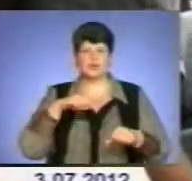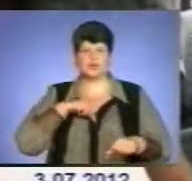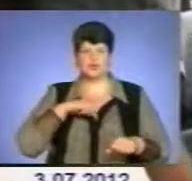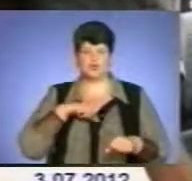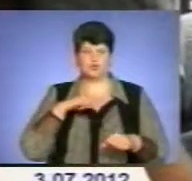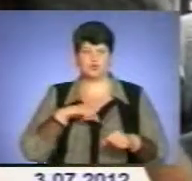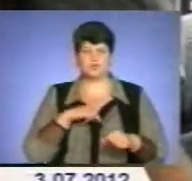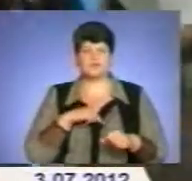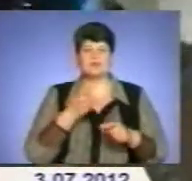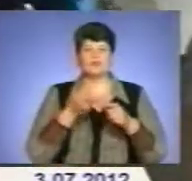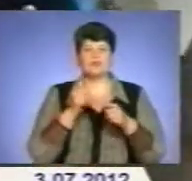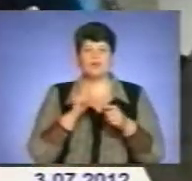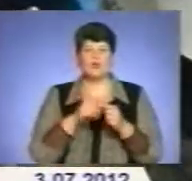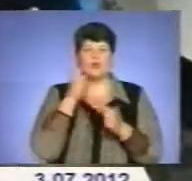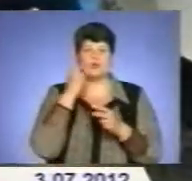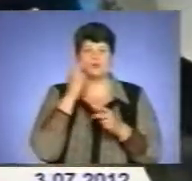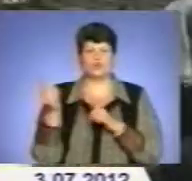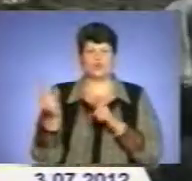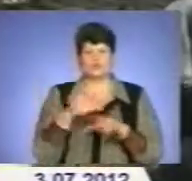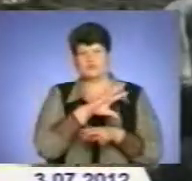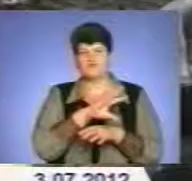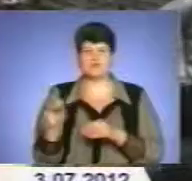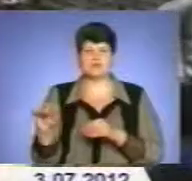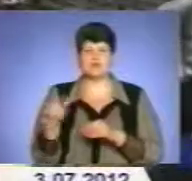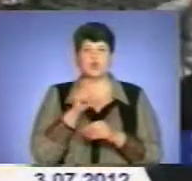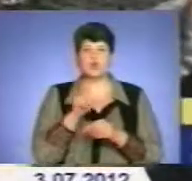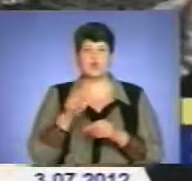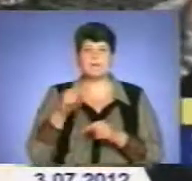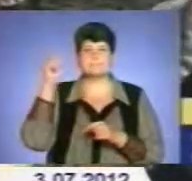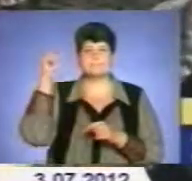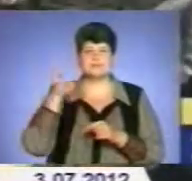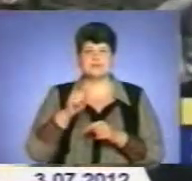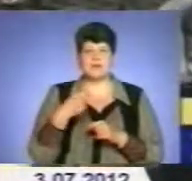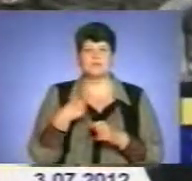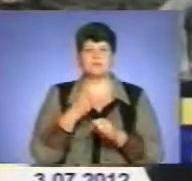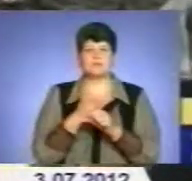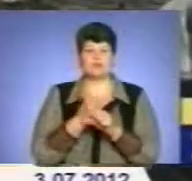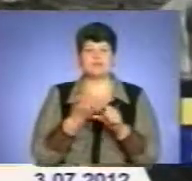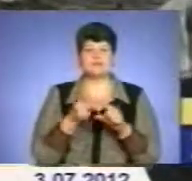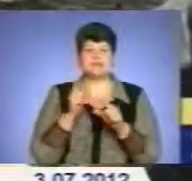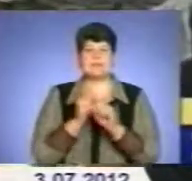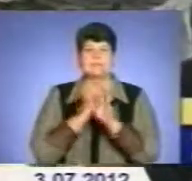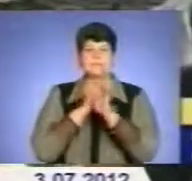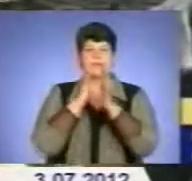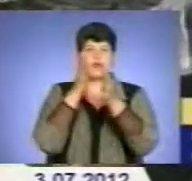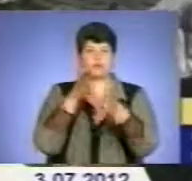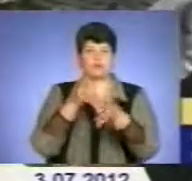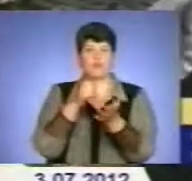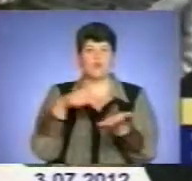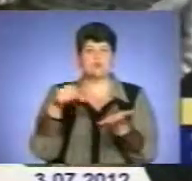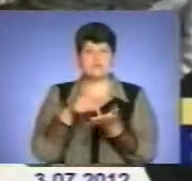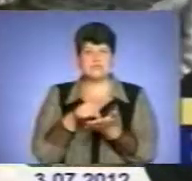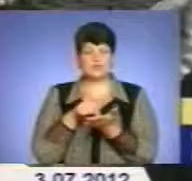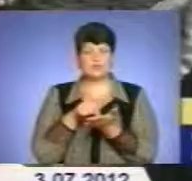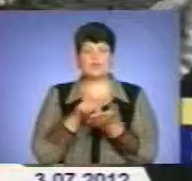гонор і ранги, тому обід готують усі. Люди приїжджають, ми їм робимо цей парад по місту, і після